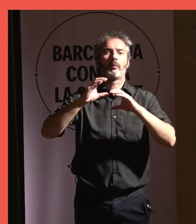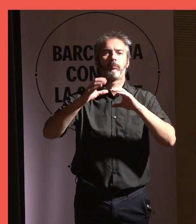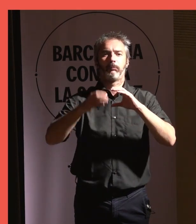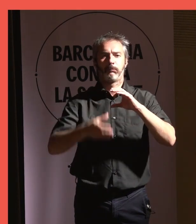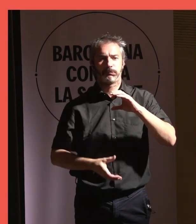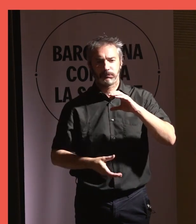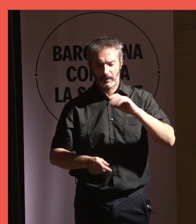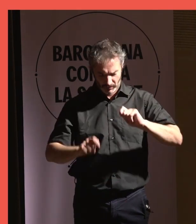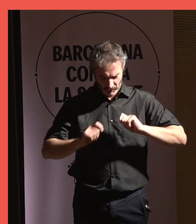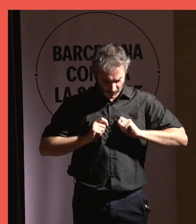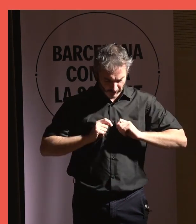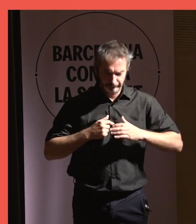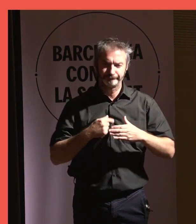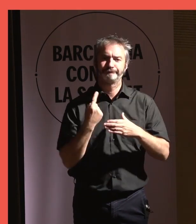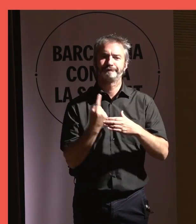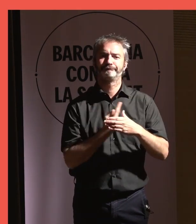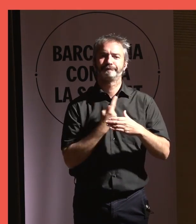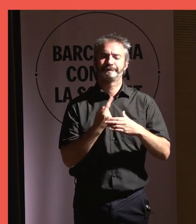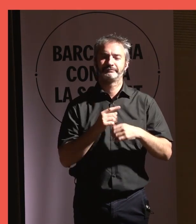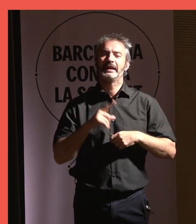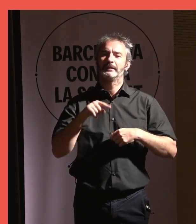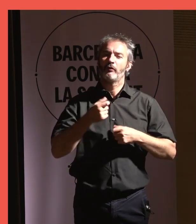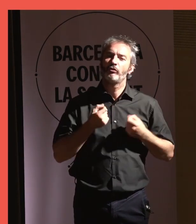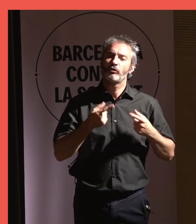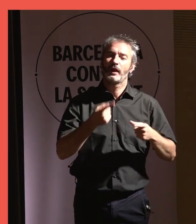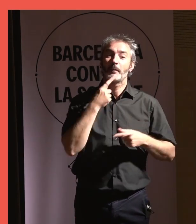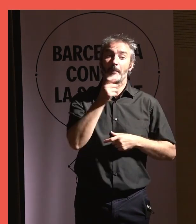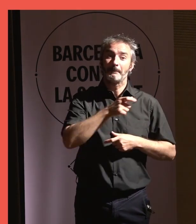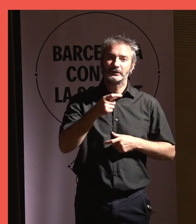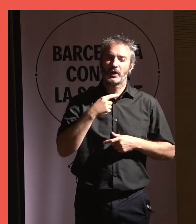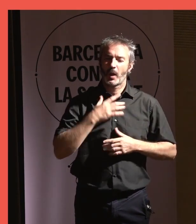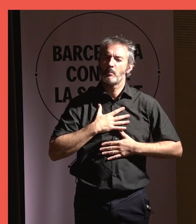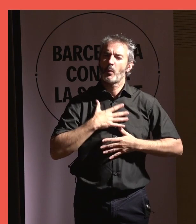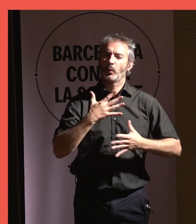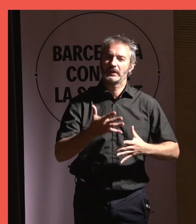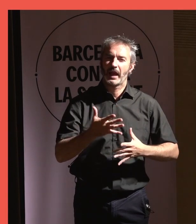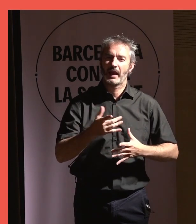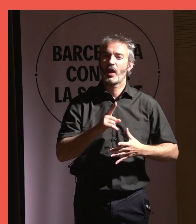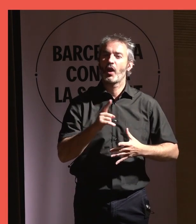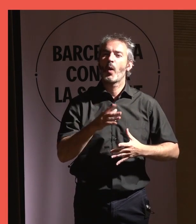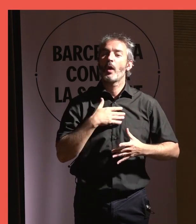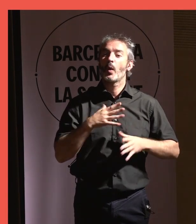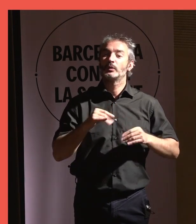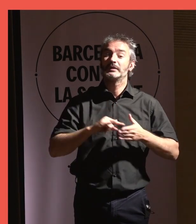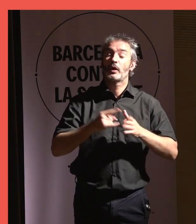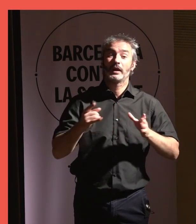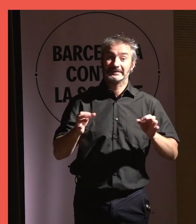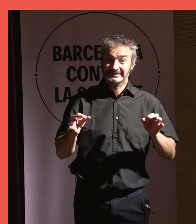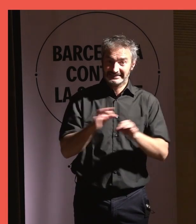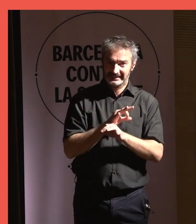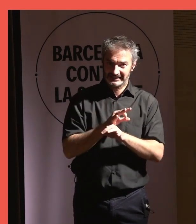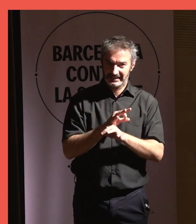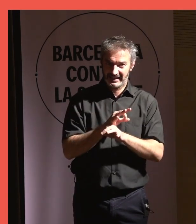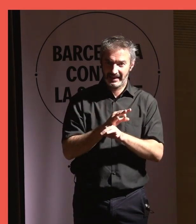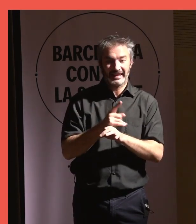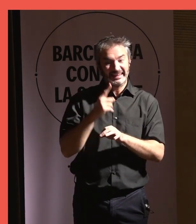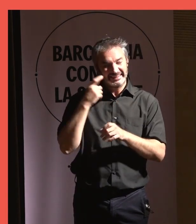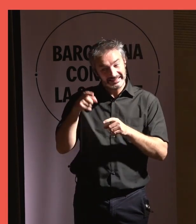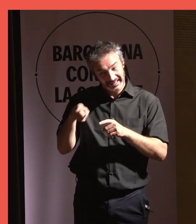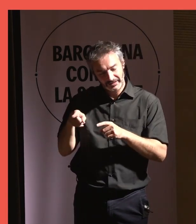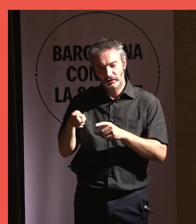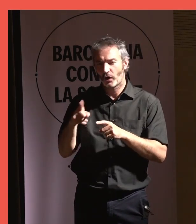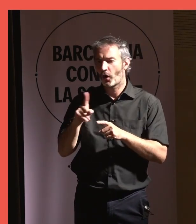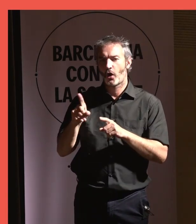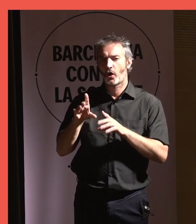molt sol o molt sola. També cal facilitar que les persones que voluntàriament no volen utilitzar les tecnologies no se sentin